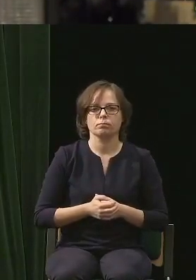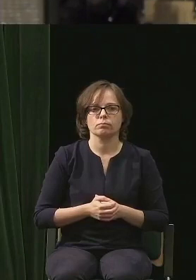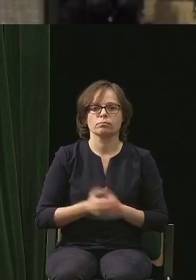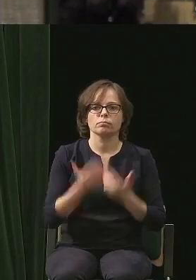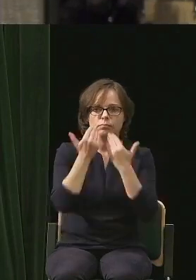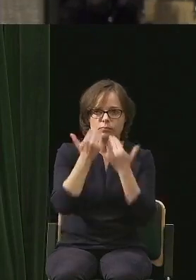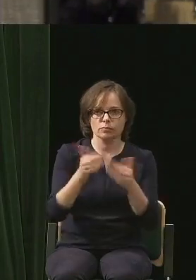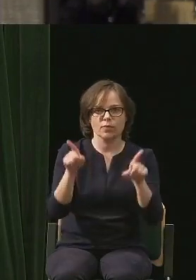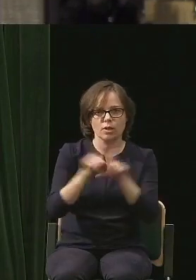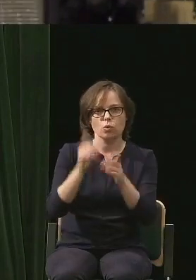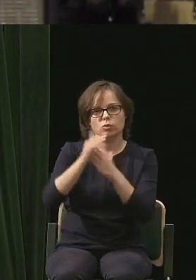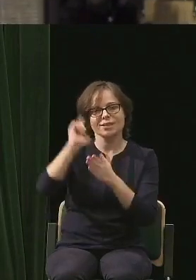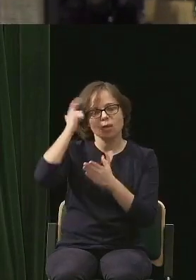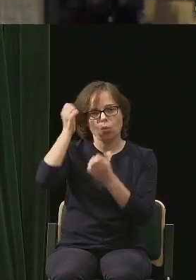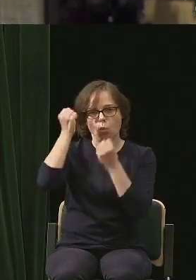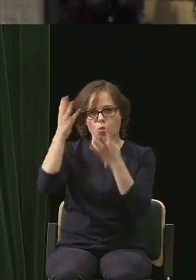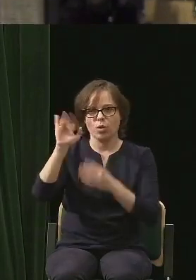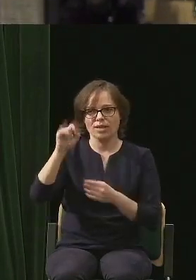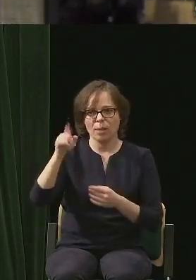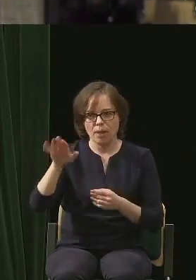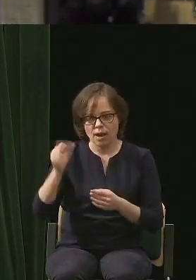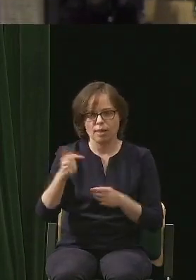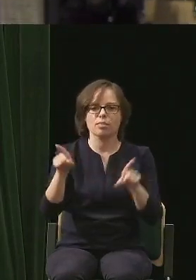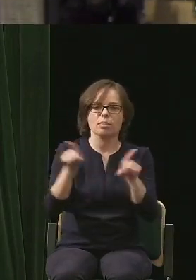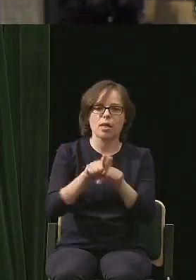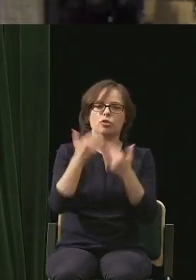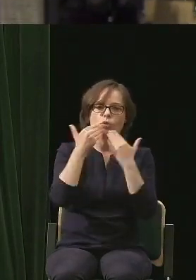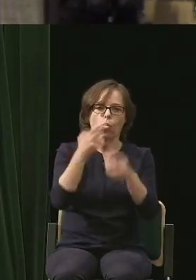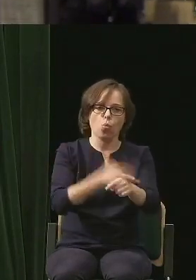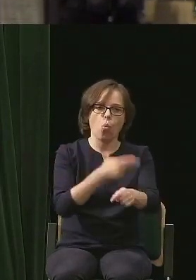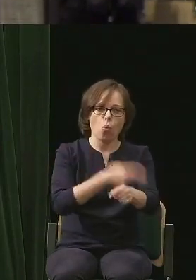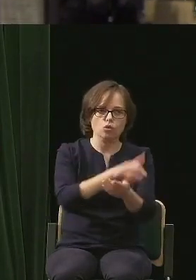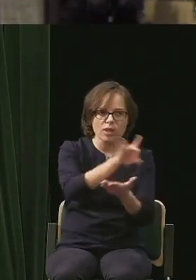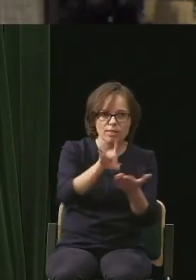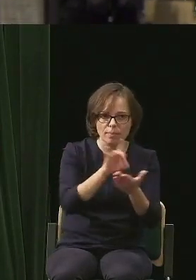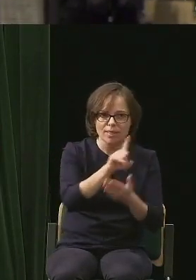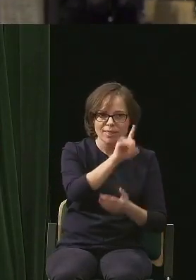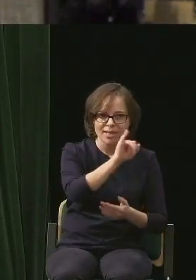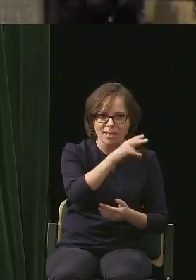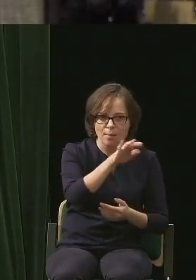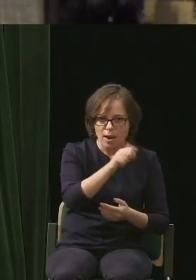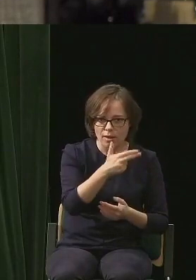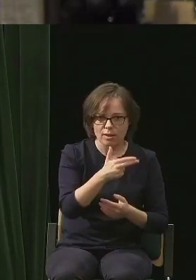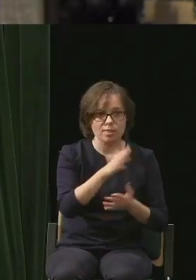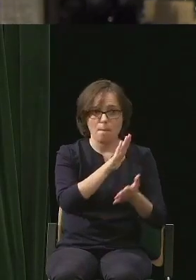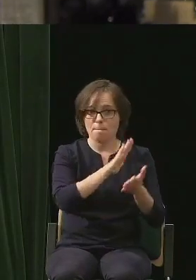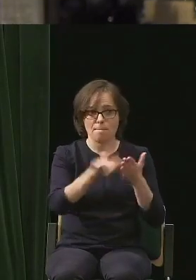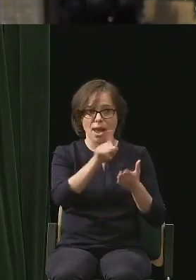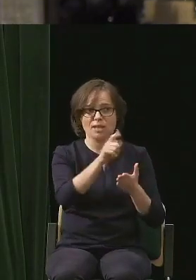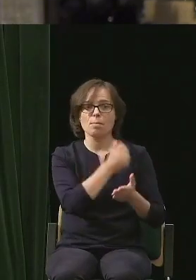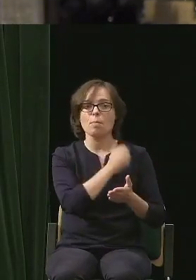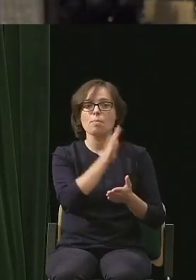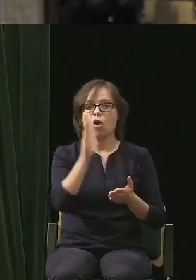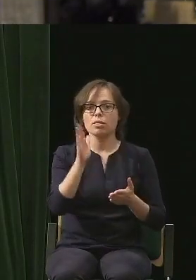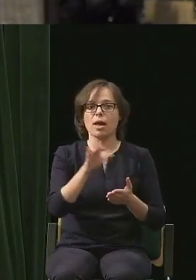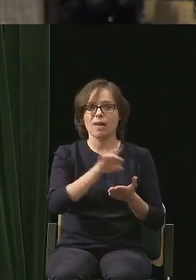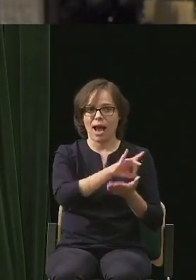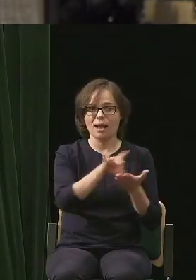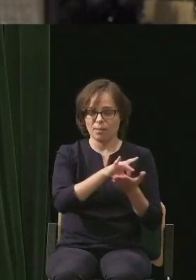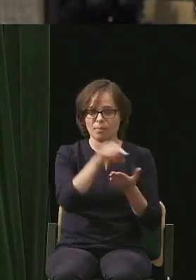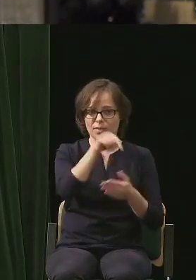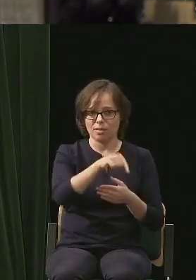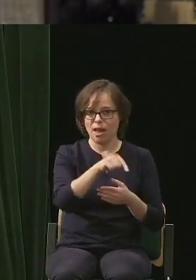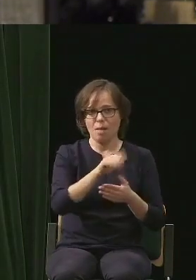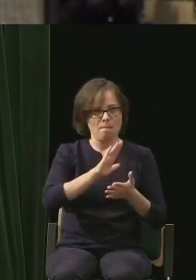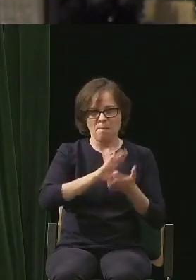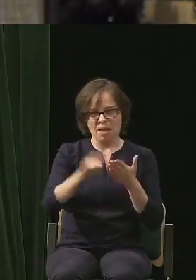Dziękowaliśmy już Centrum Kultury Izabelin, dziękujemy oczywiście Urzędowi Gminy Izabelin. Bez Gminnej Biblioteki Publicznej sprawa